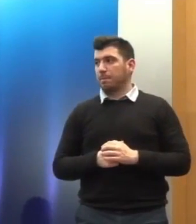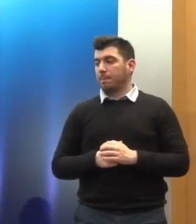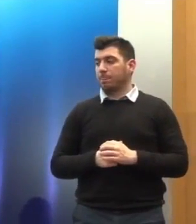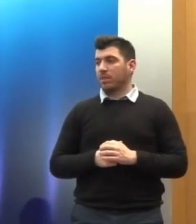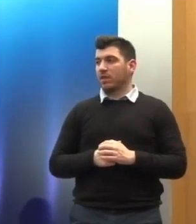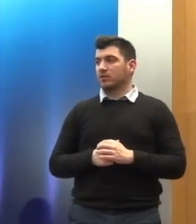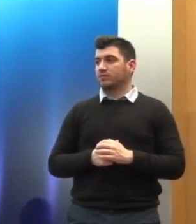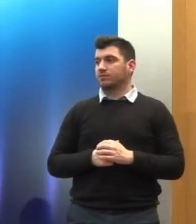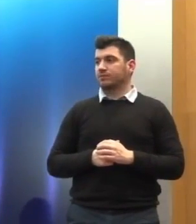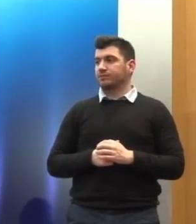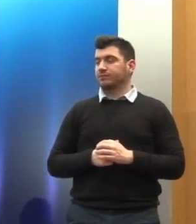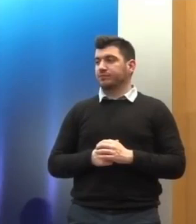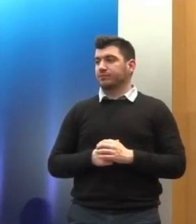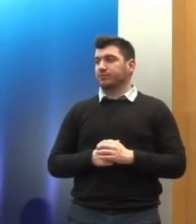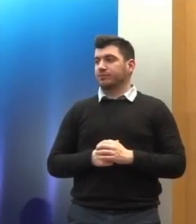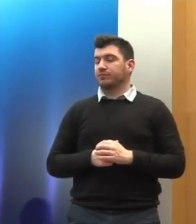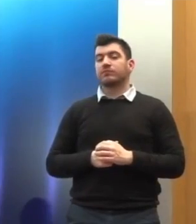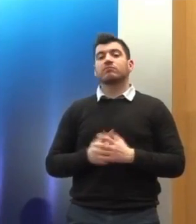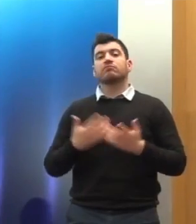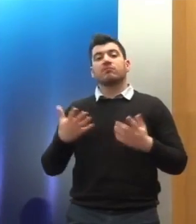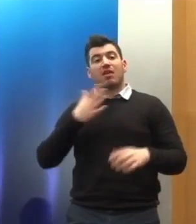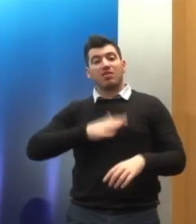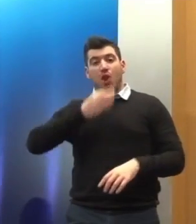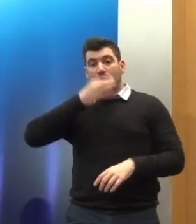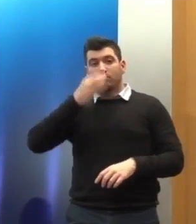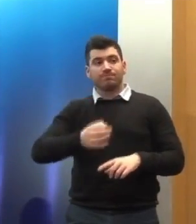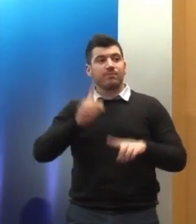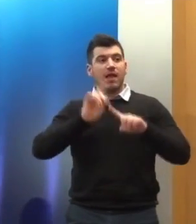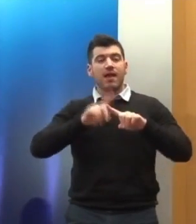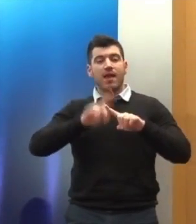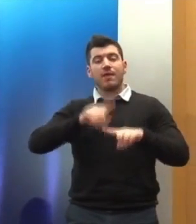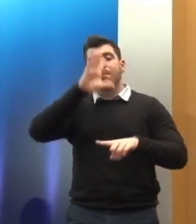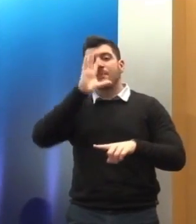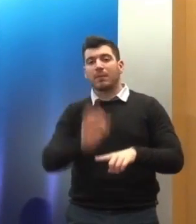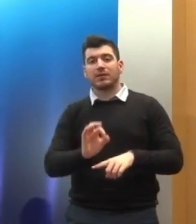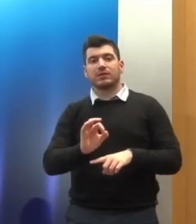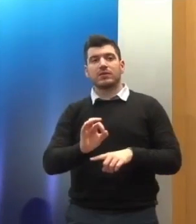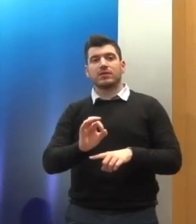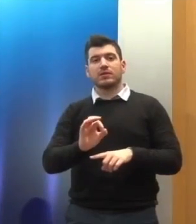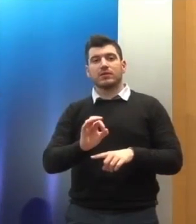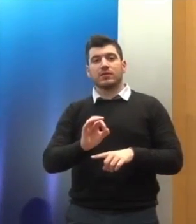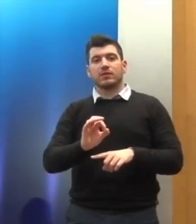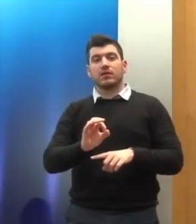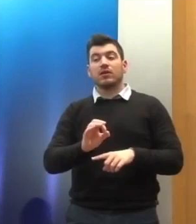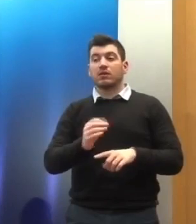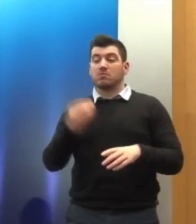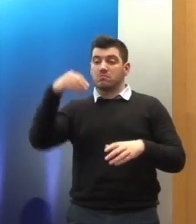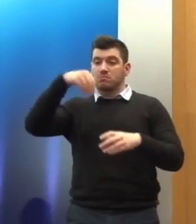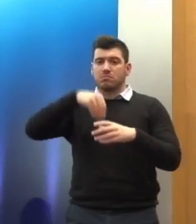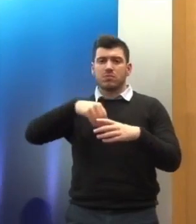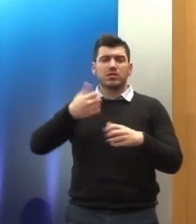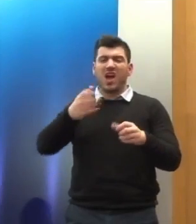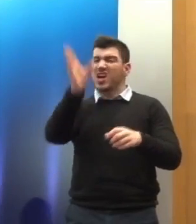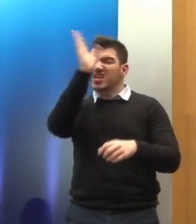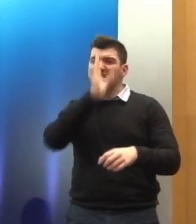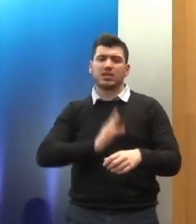Θέλω να πω ότι η Ελλάδα πέρασε μια περίοδο μεγάλης θεσμικής αμεριμνησίας απέναντι στο ρατσιστικό έγκλημα. Την πληρώσαμε